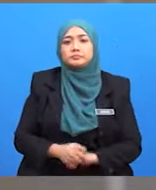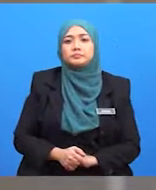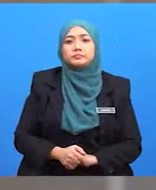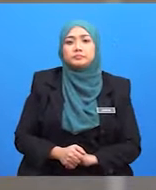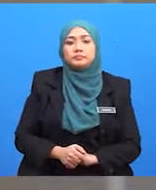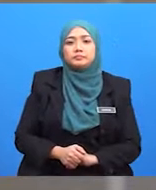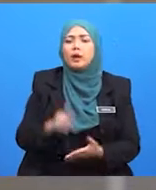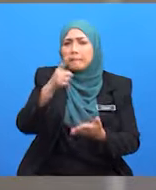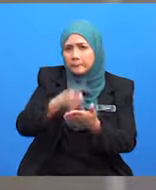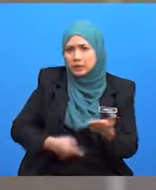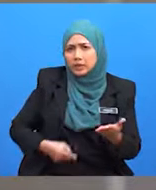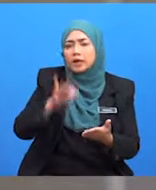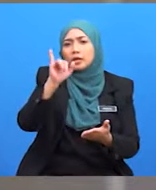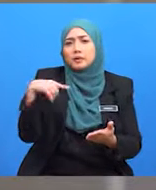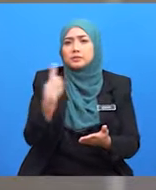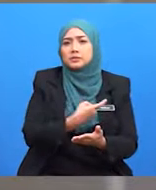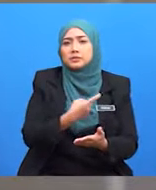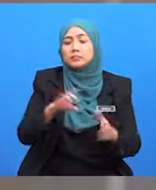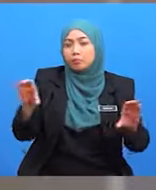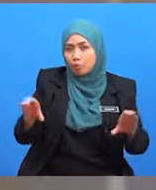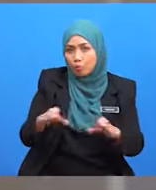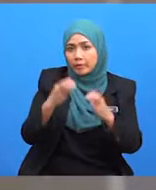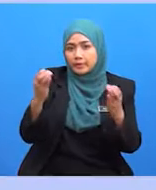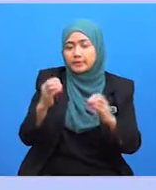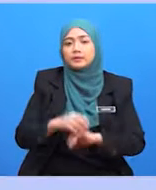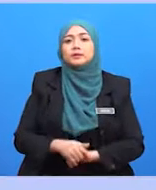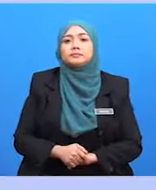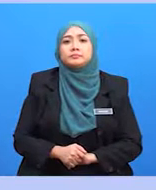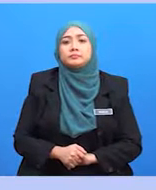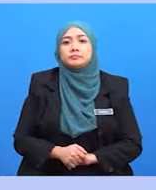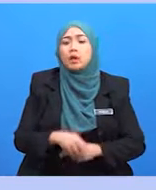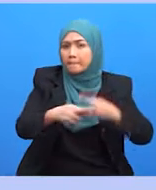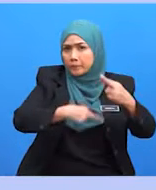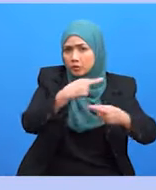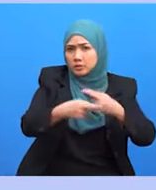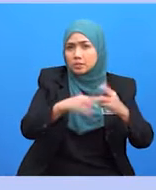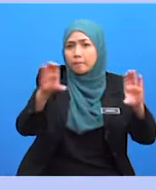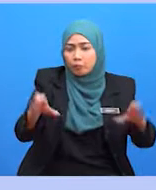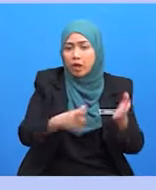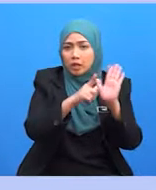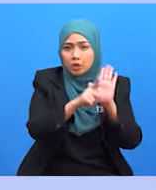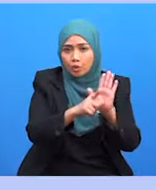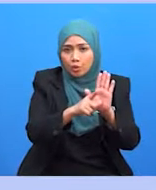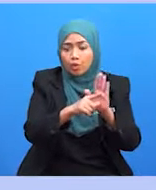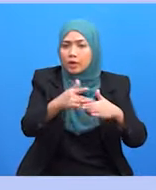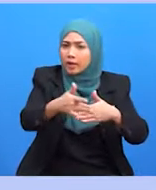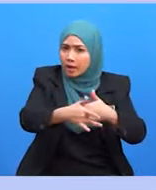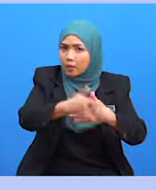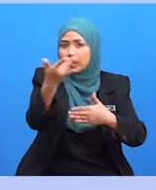perlu anda buat? Saya akan terangkan secara sepintas lalu proses menghasilkan logo dari awal.